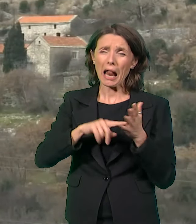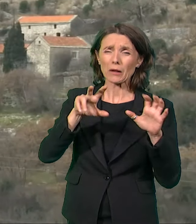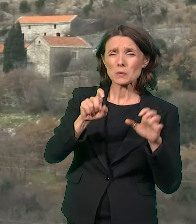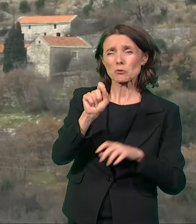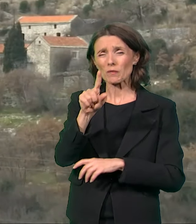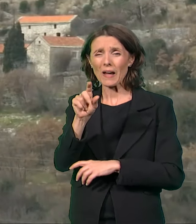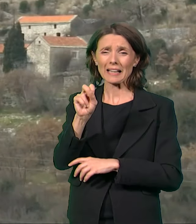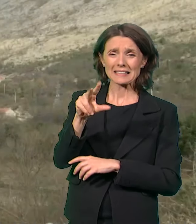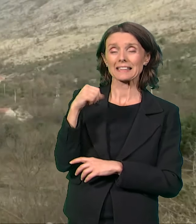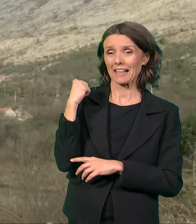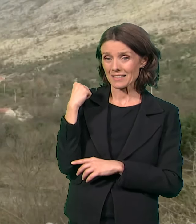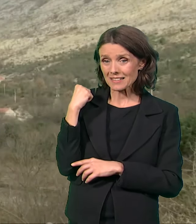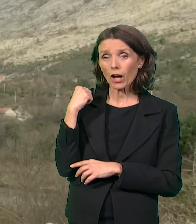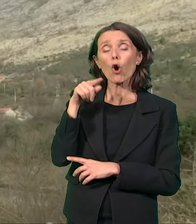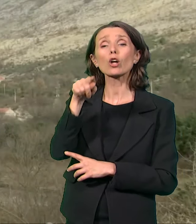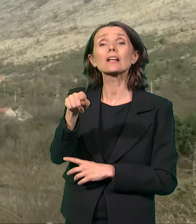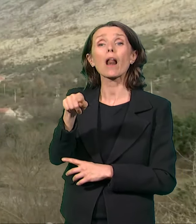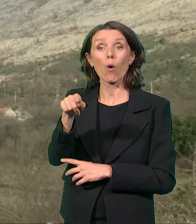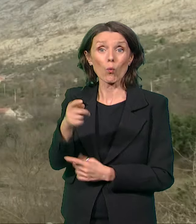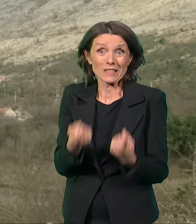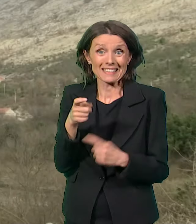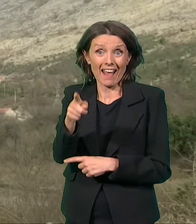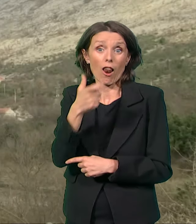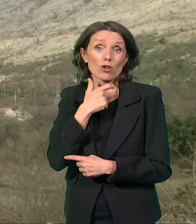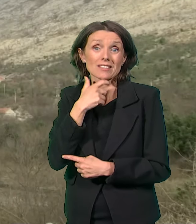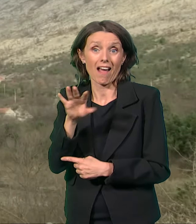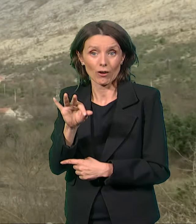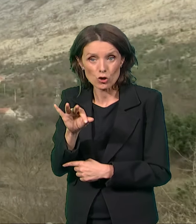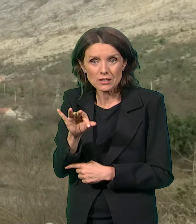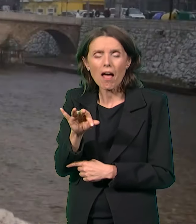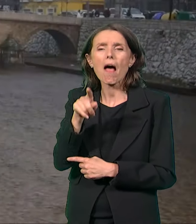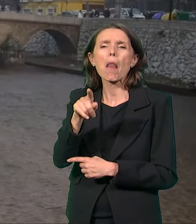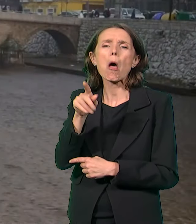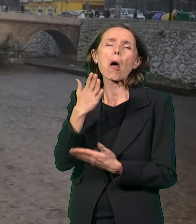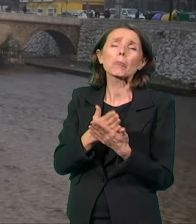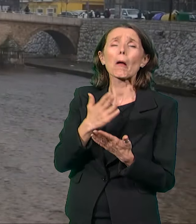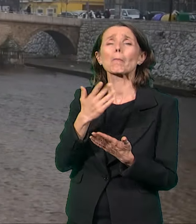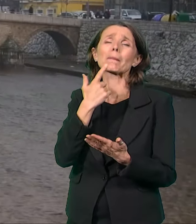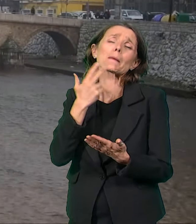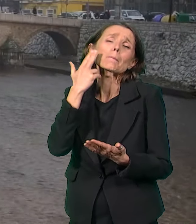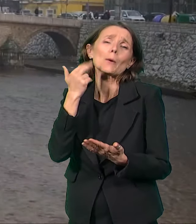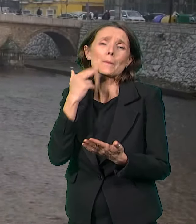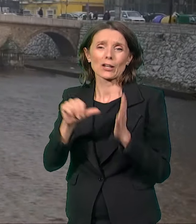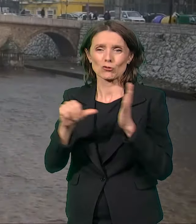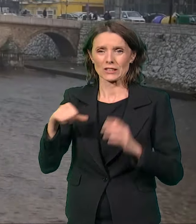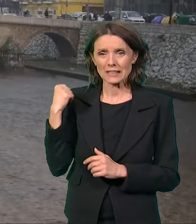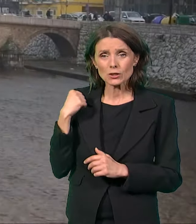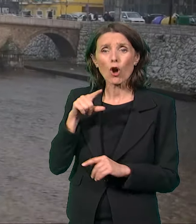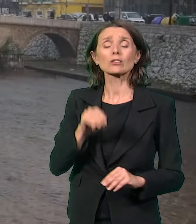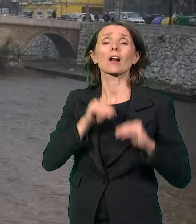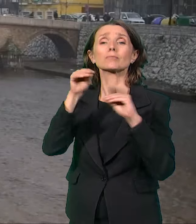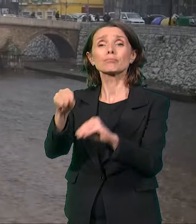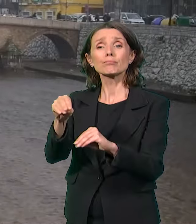i kao dječak od nekih 16 godina odlazi u Sarajevo, gdje je učio Ćurčijski